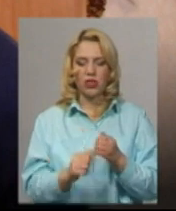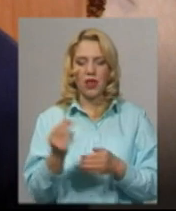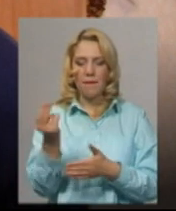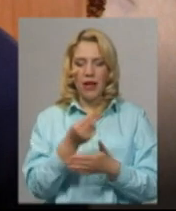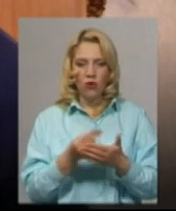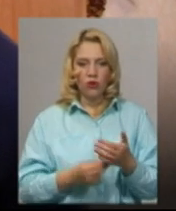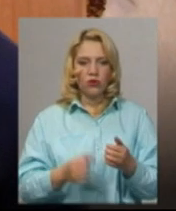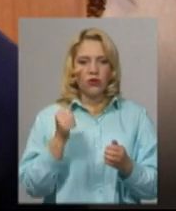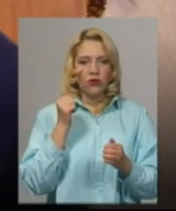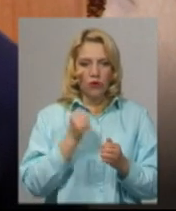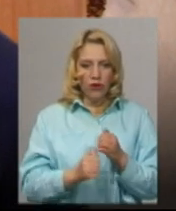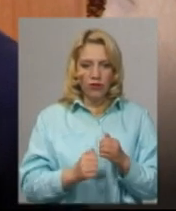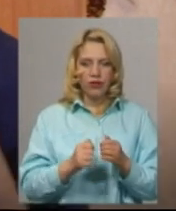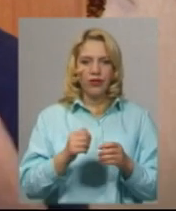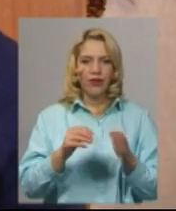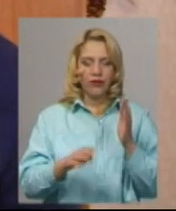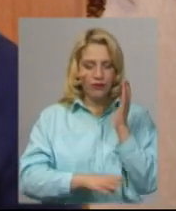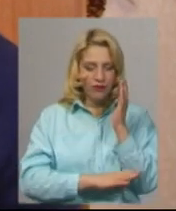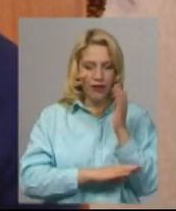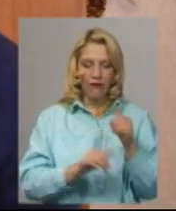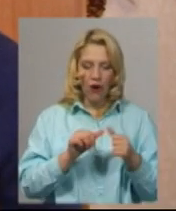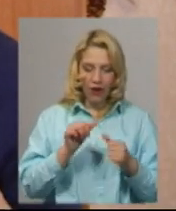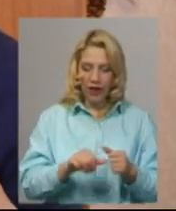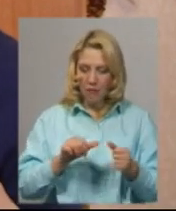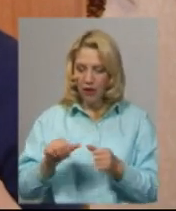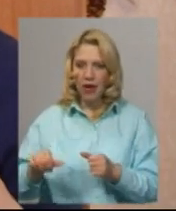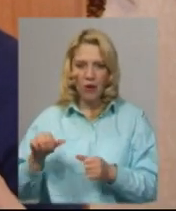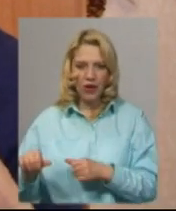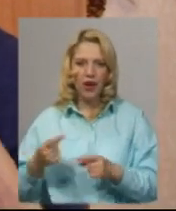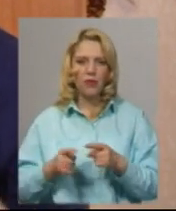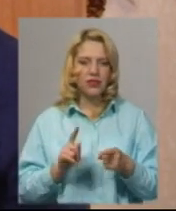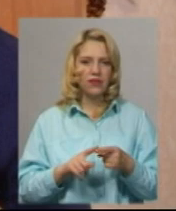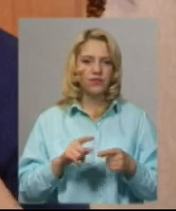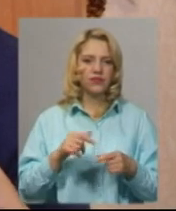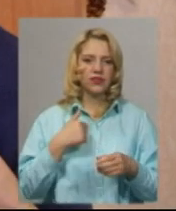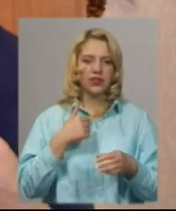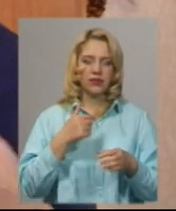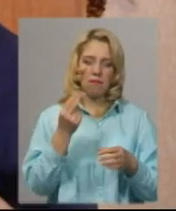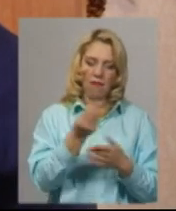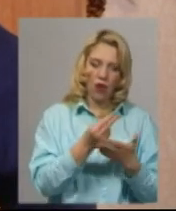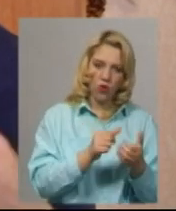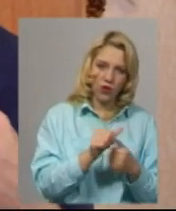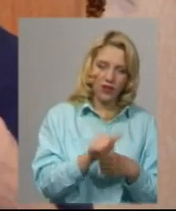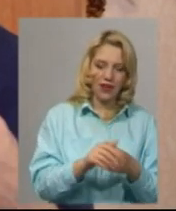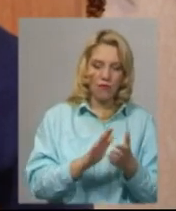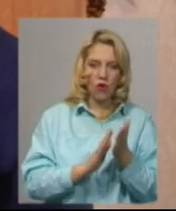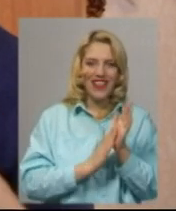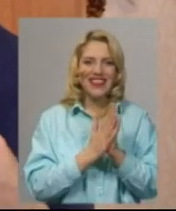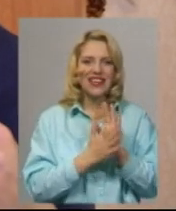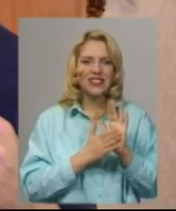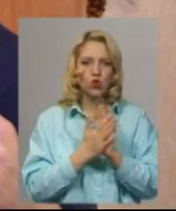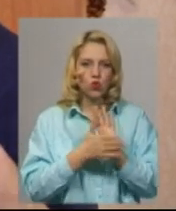роблю з кожним кусочком деревини окремо. Я і малюнок, і, як кажуть, текстура, і